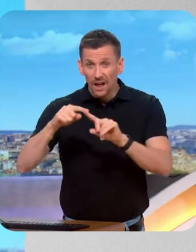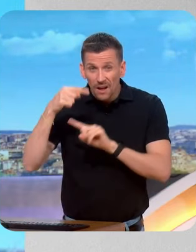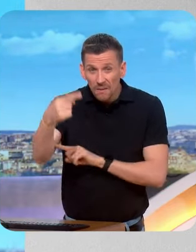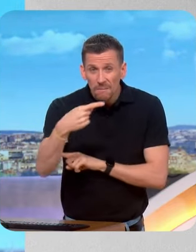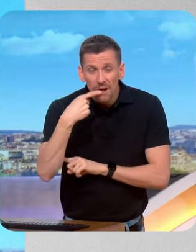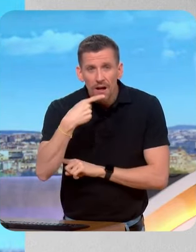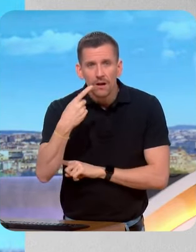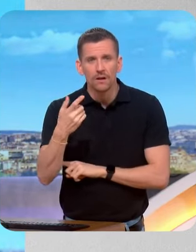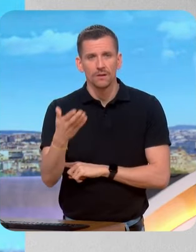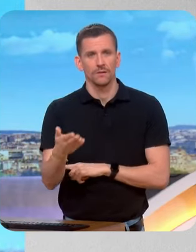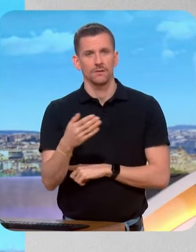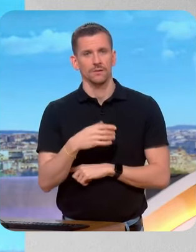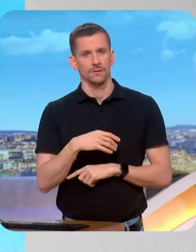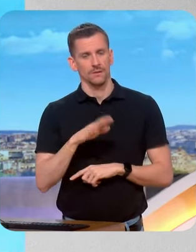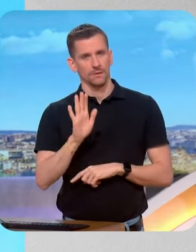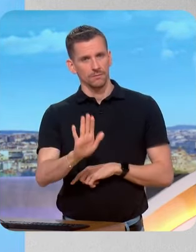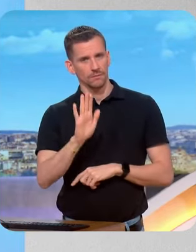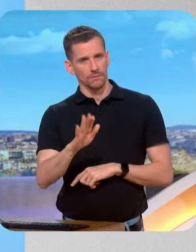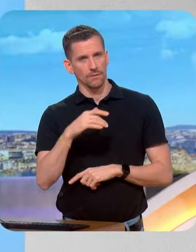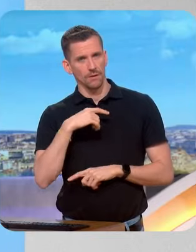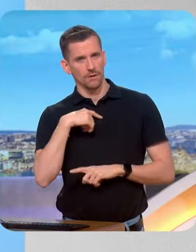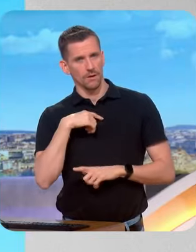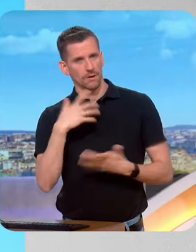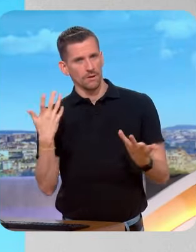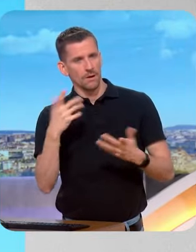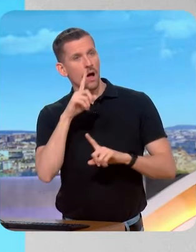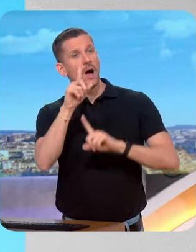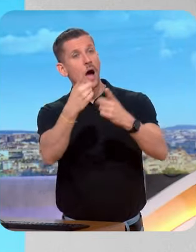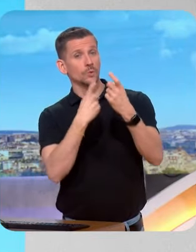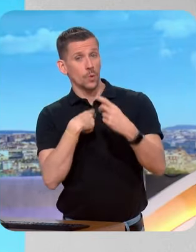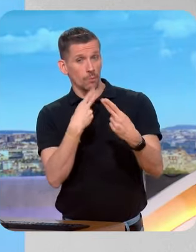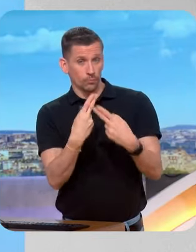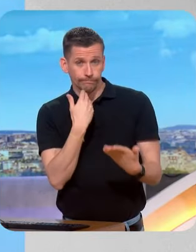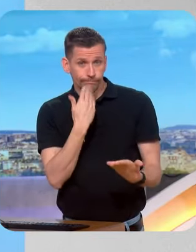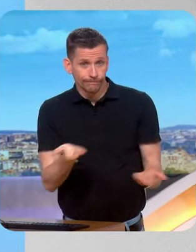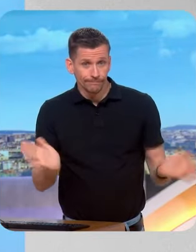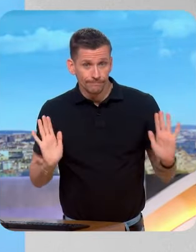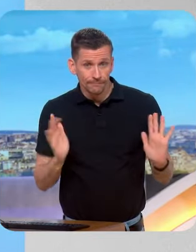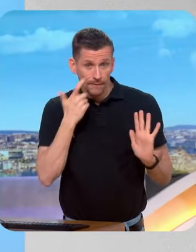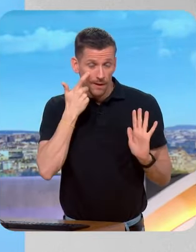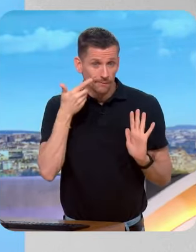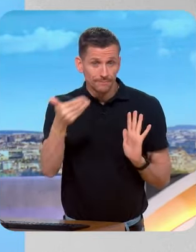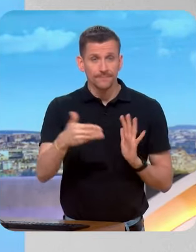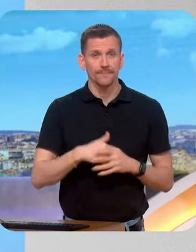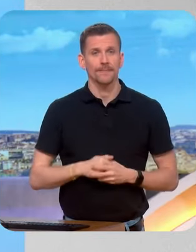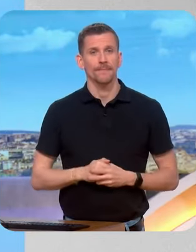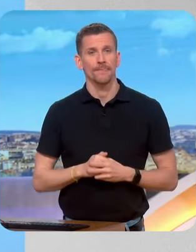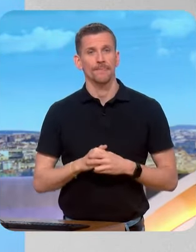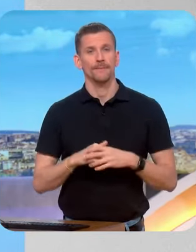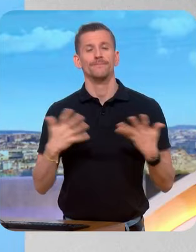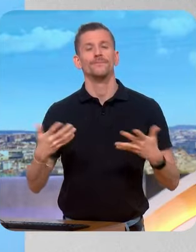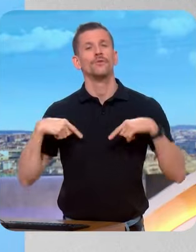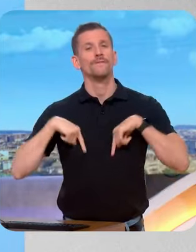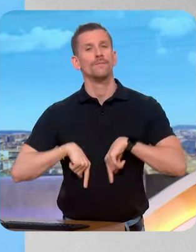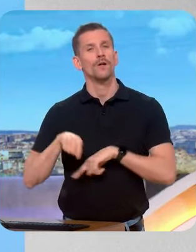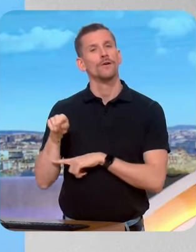vous et vos confrères lui posez la question. Est-ce que vous faites partie de ceux qui considèrent que le gouvernement, première mouture,